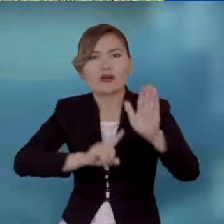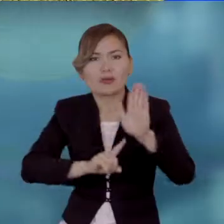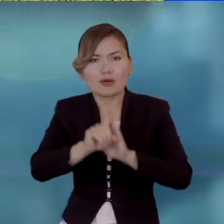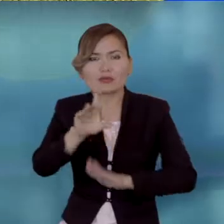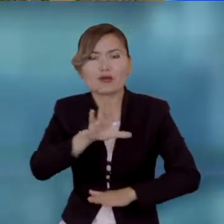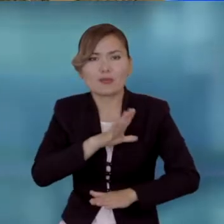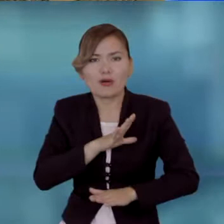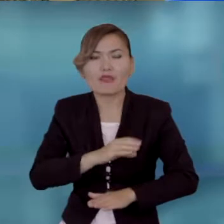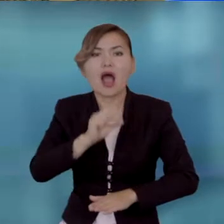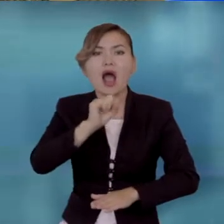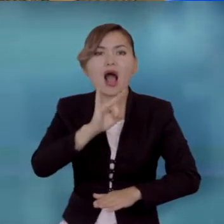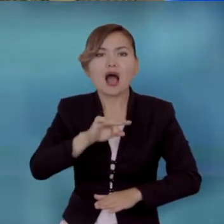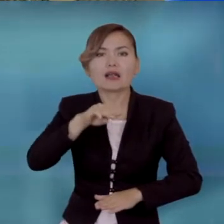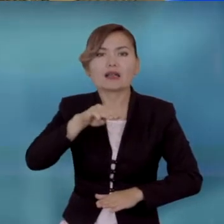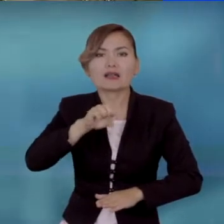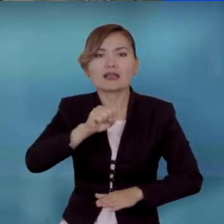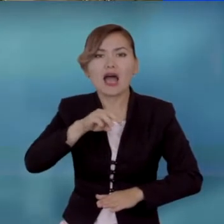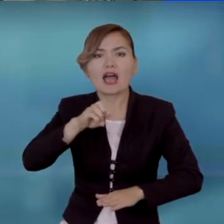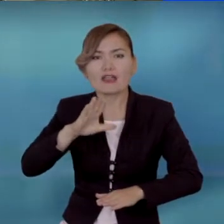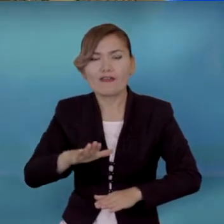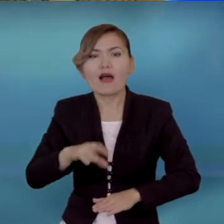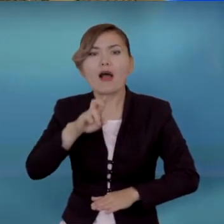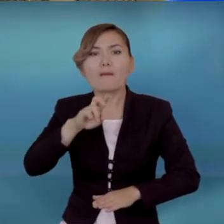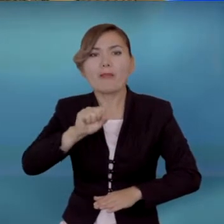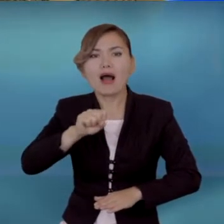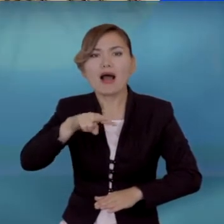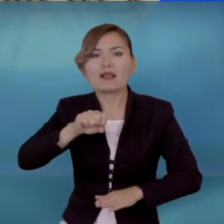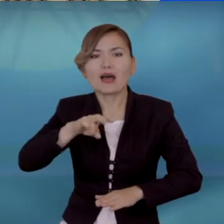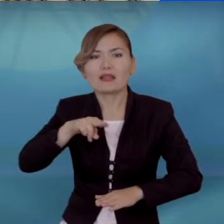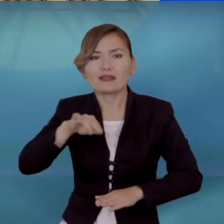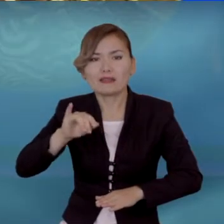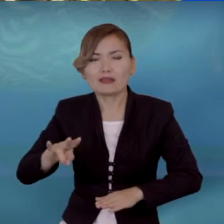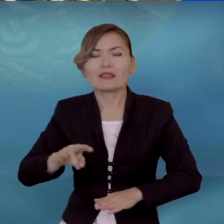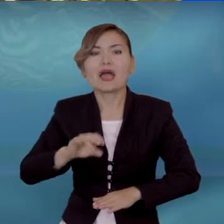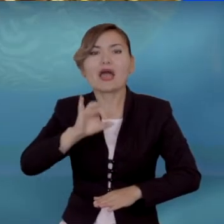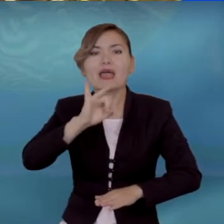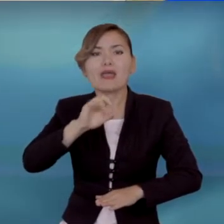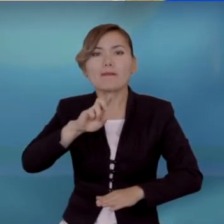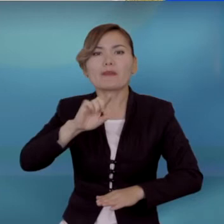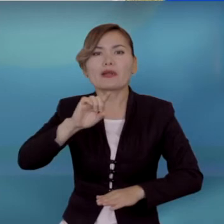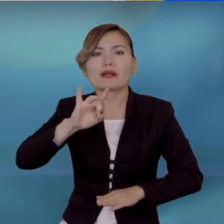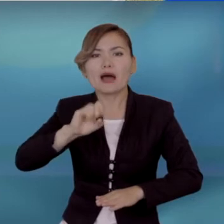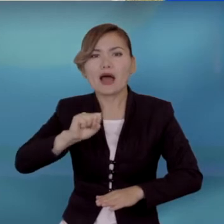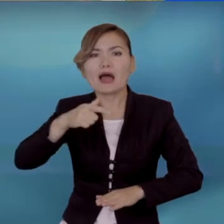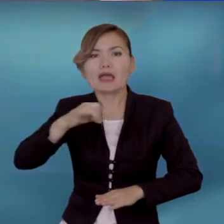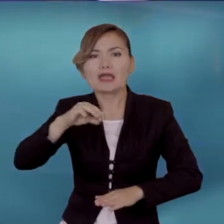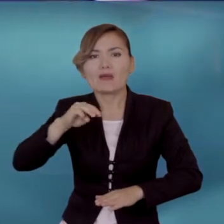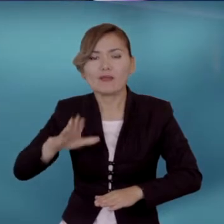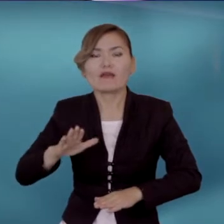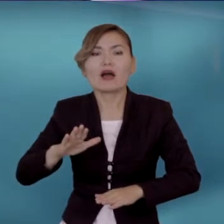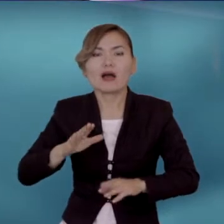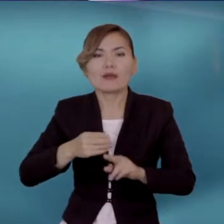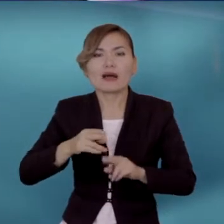Артаев, Елеусінеф, Баландин, Ибраимов, Рахимов, Винакуров, Мельниченко, Сәрсекпаев,